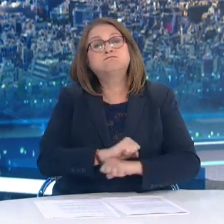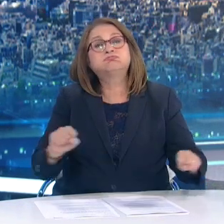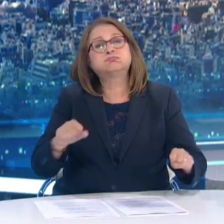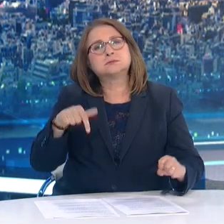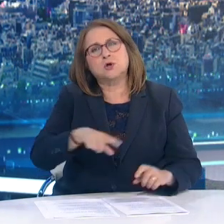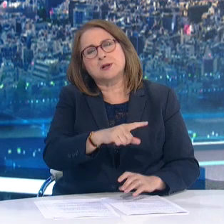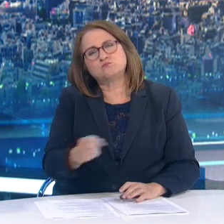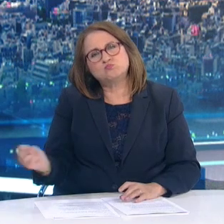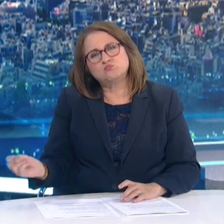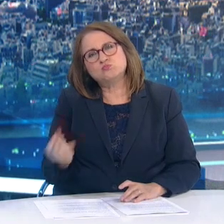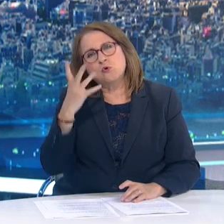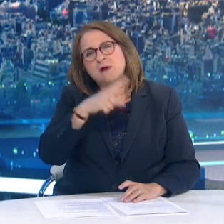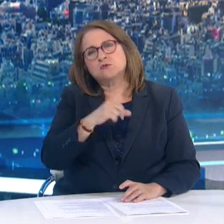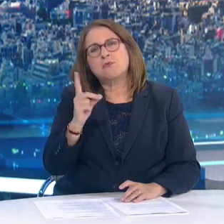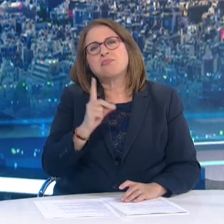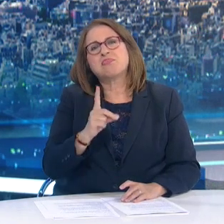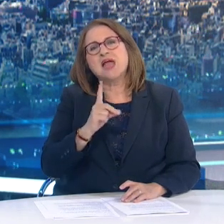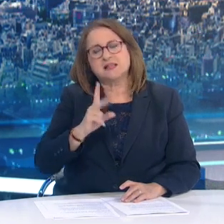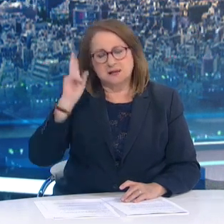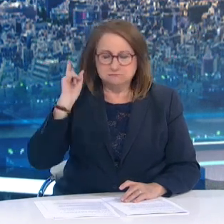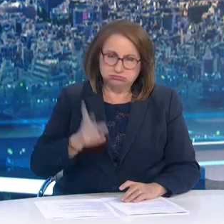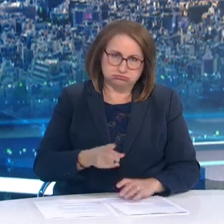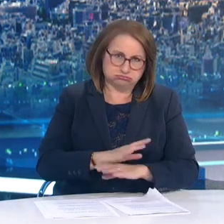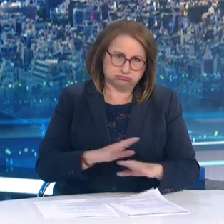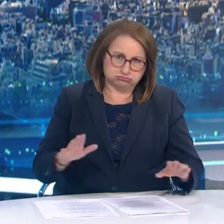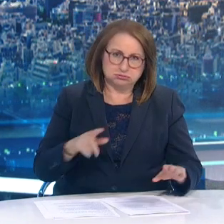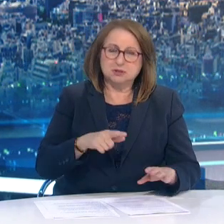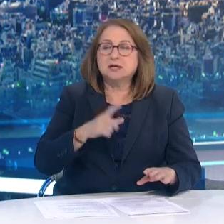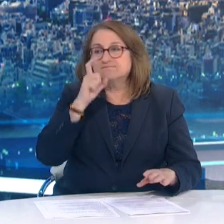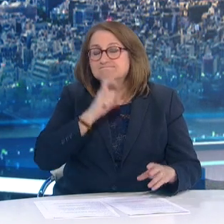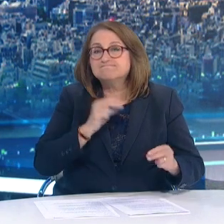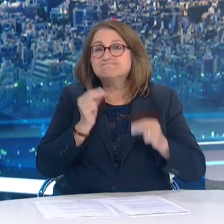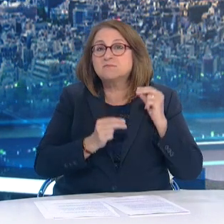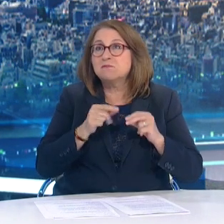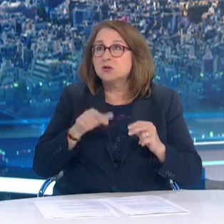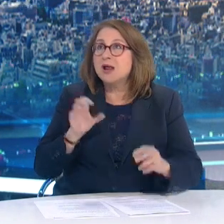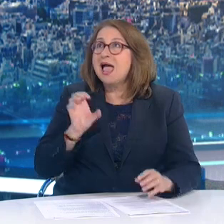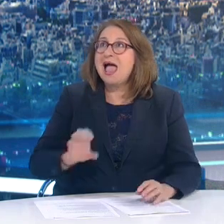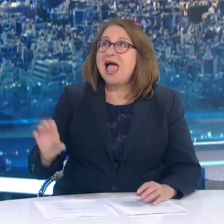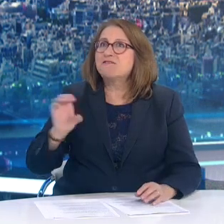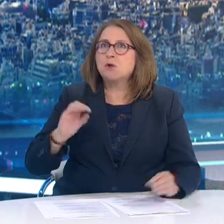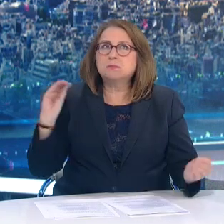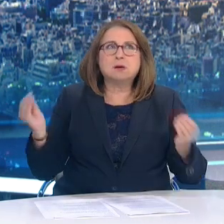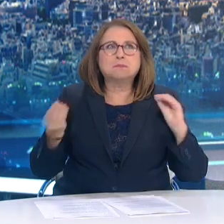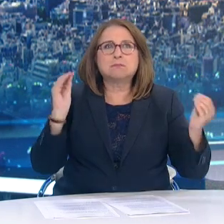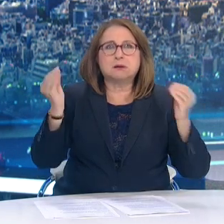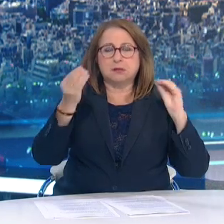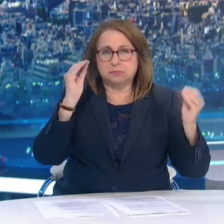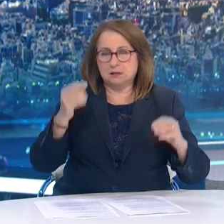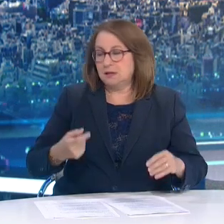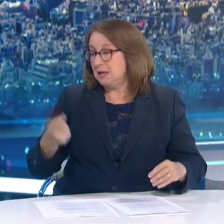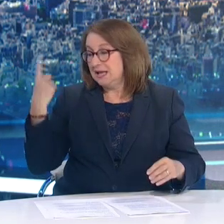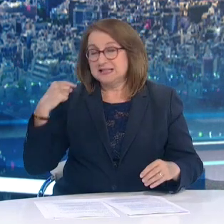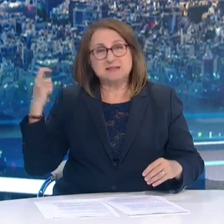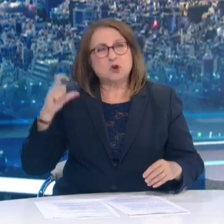εμβολιαστικής κάλυψης στις περισσότερες χώρες της Ευρώπης. Μόλις την προηγούμενη εβδομάδα η επιτροπή μας, κατανοώντας τη δυσκολία